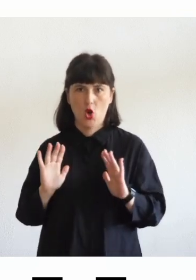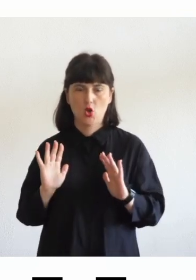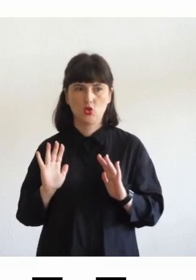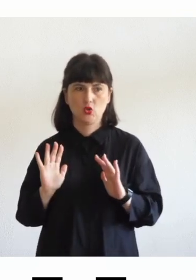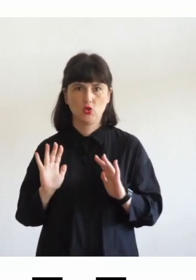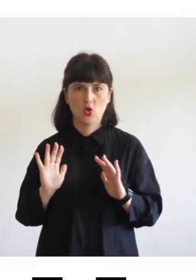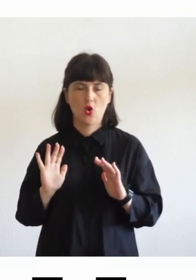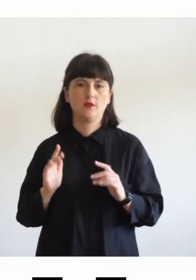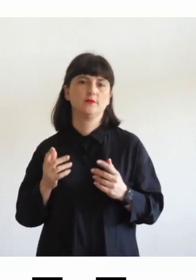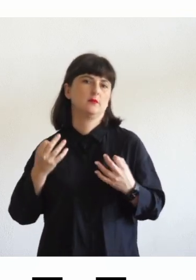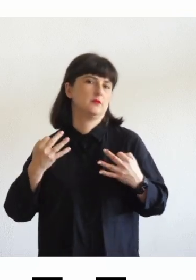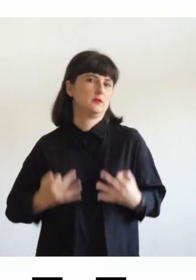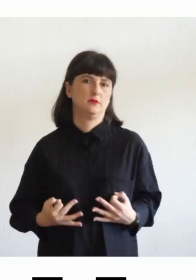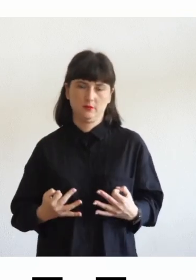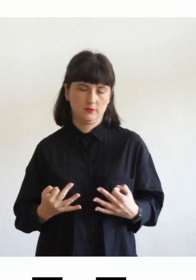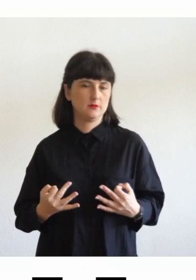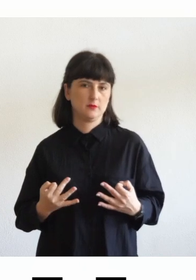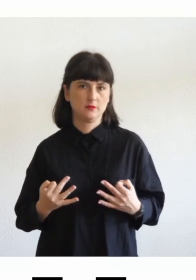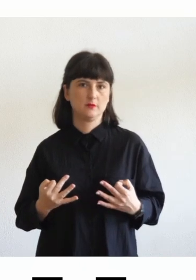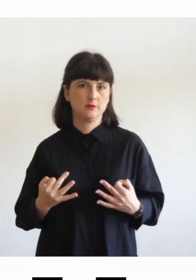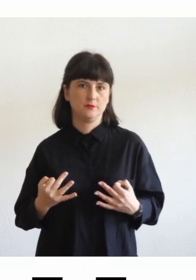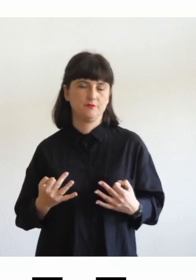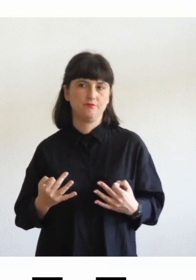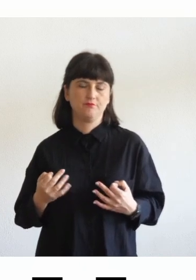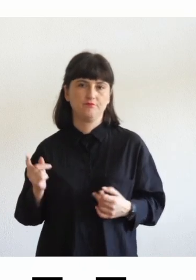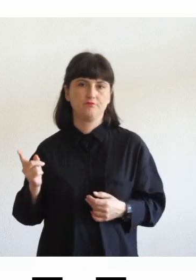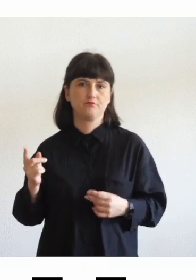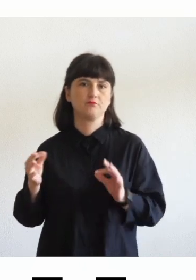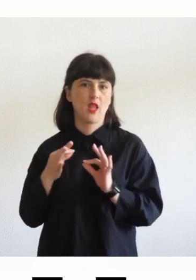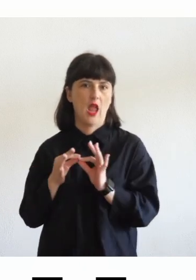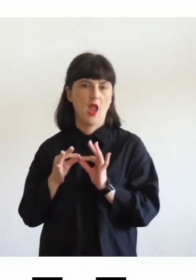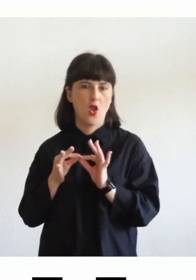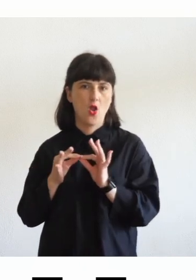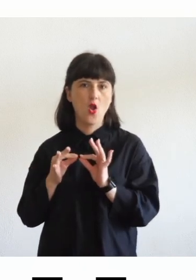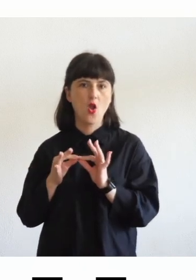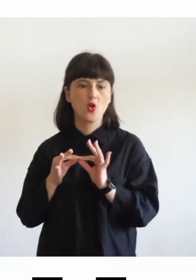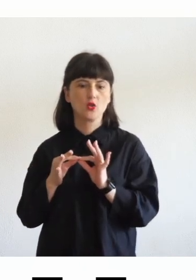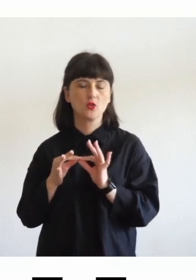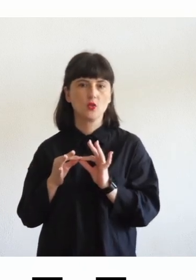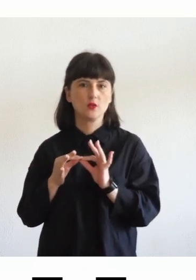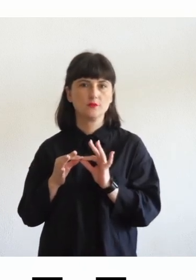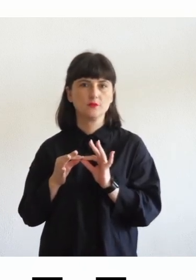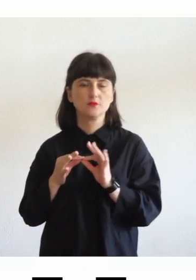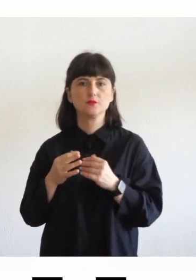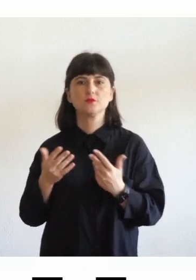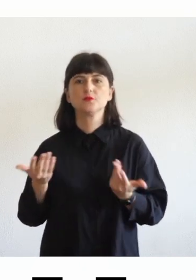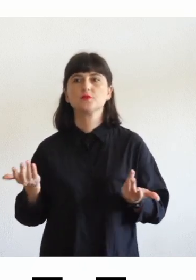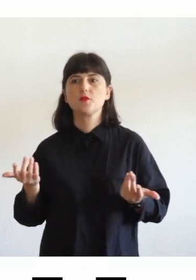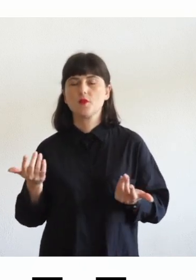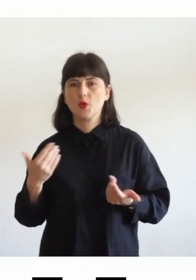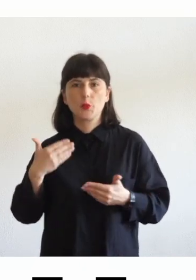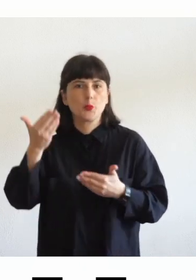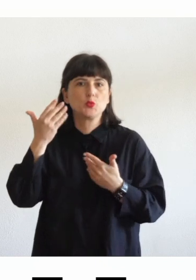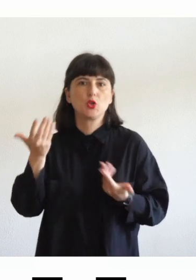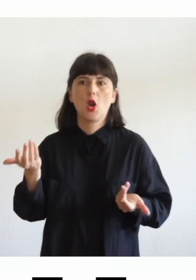sicuramente è questo il punto tuttavia diciamo